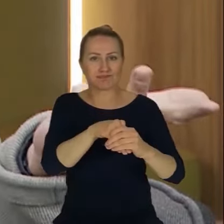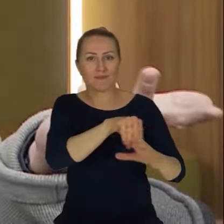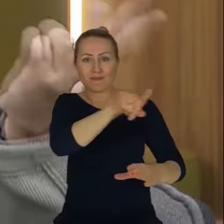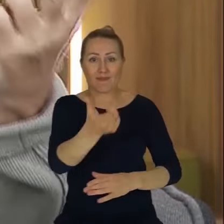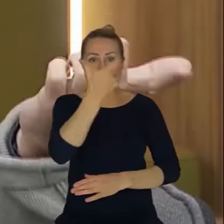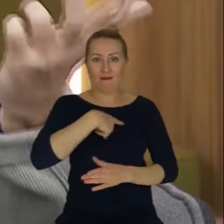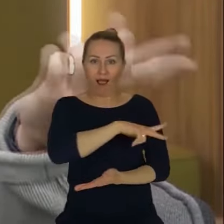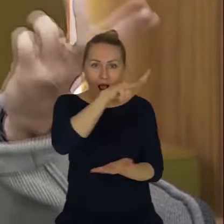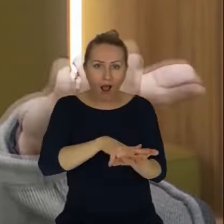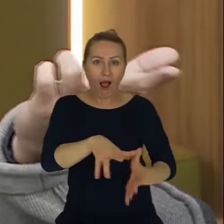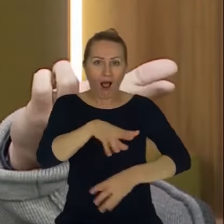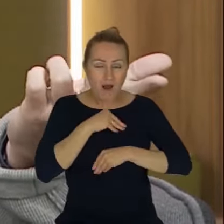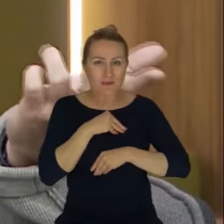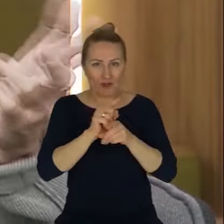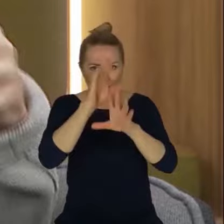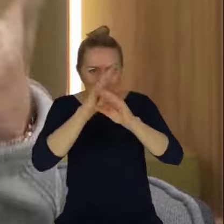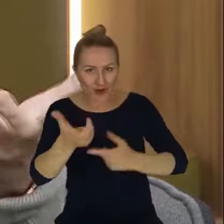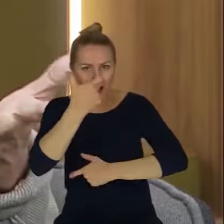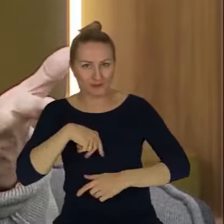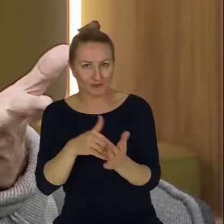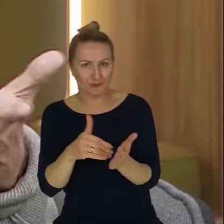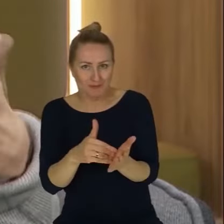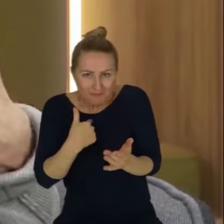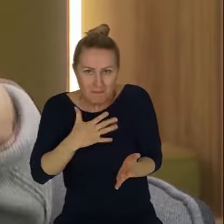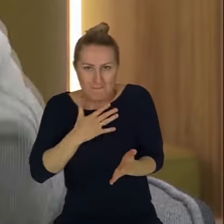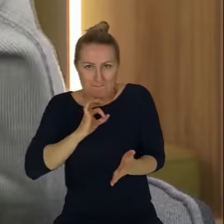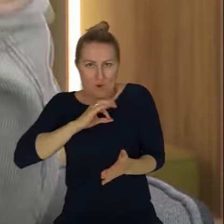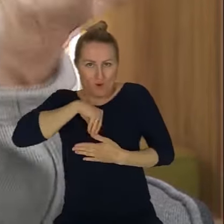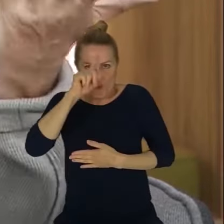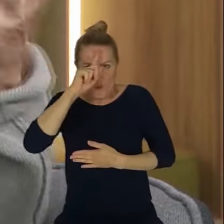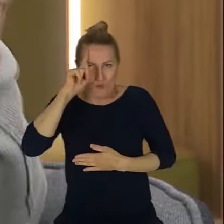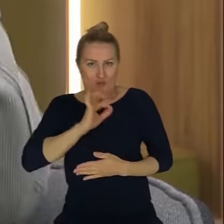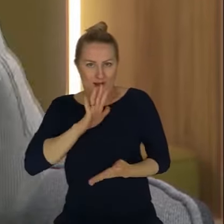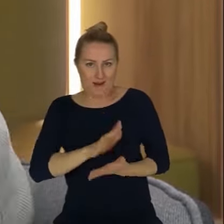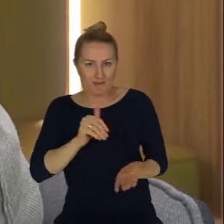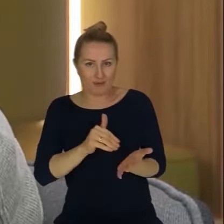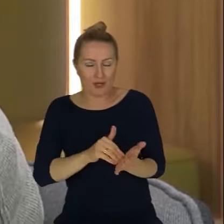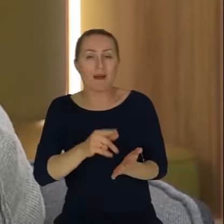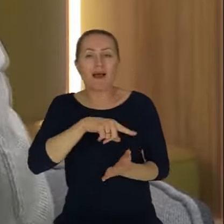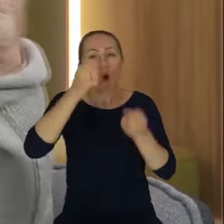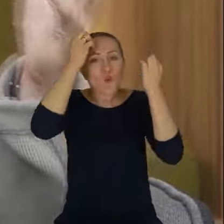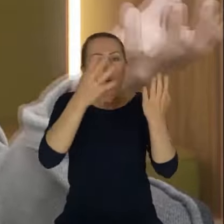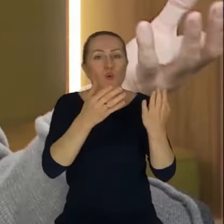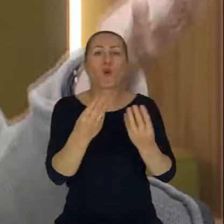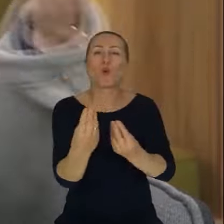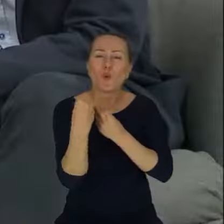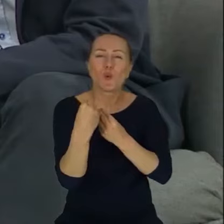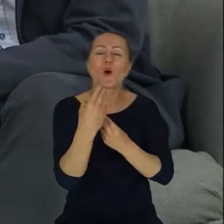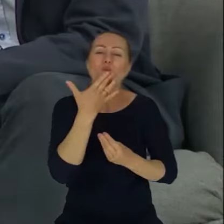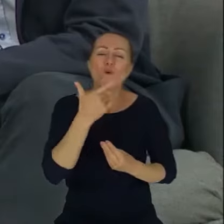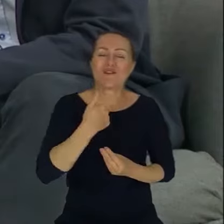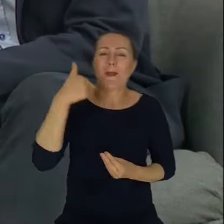Takich trzech rzeczy. To są nasze ludzkie potrzeby. Ten indywidualizm, którego nas uczy kultura jest tylko powłoką. Widać, jak bardzo